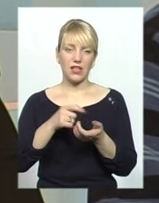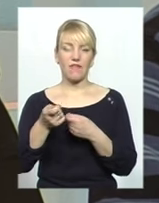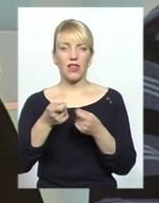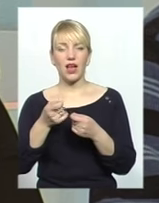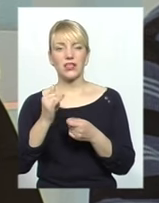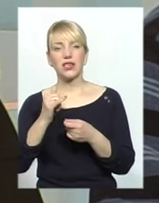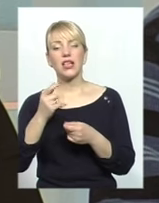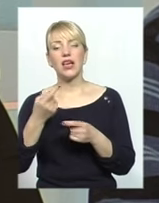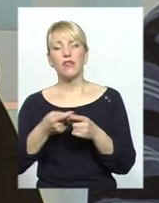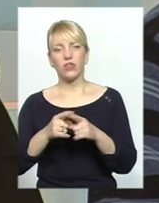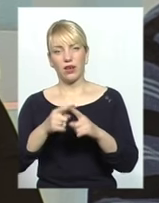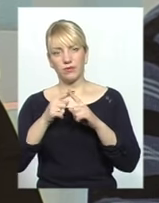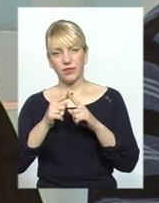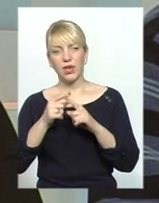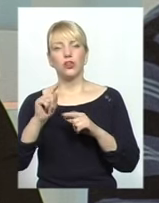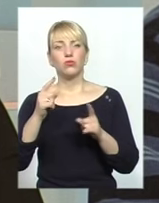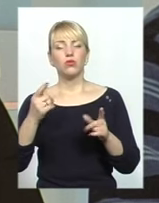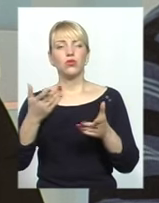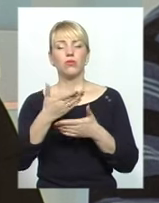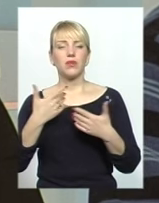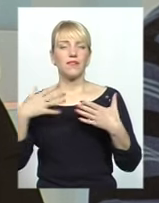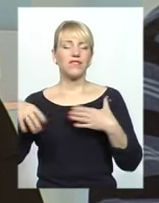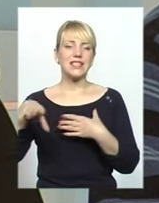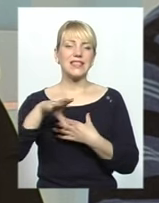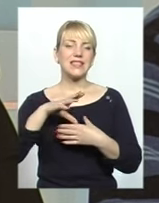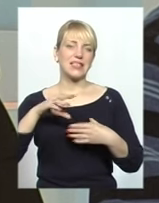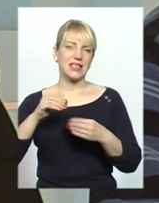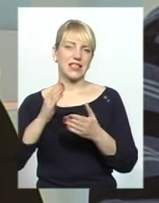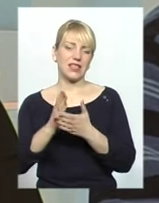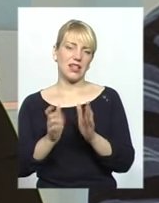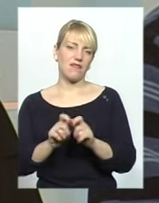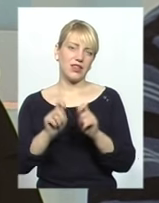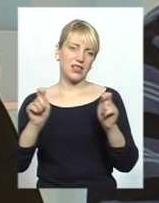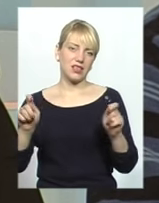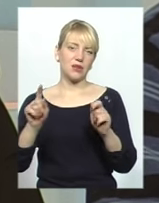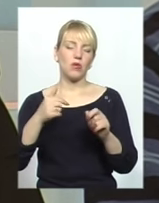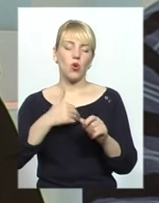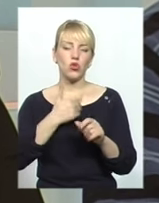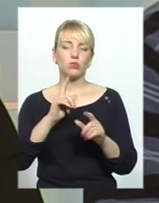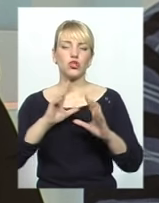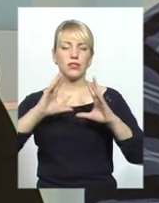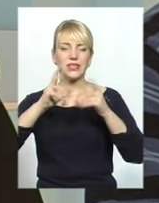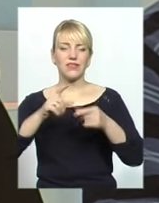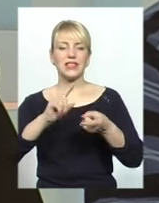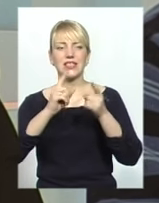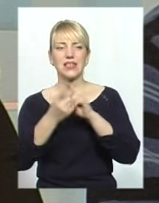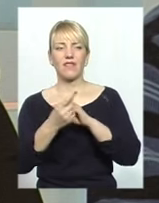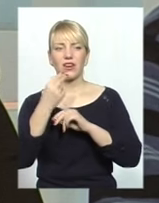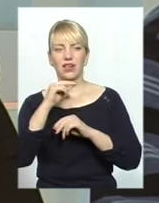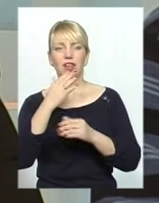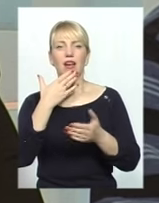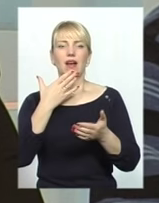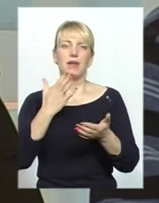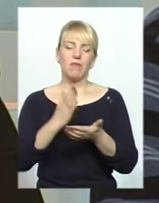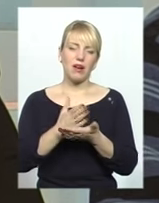піде на зустріч. Тому що ми сьогодні всі відкриті, ми сьогодні хочемо, щоб світ став кращим. Маємо ми свої приміщення, не